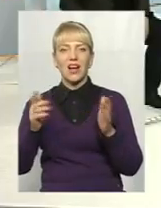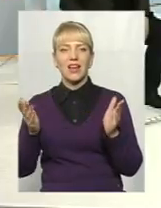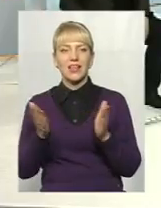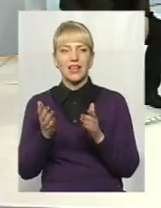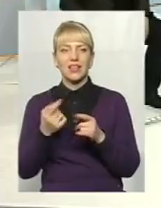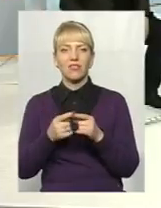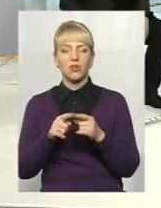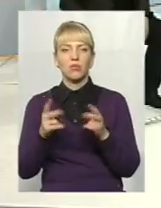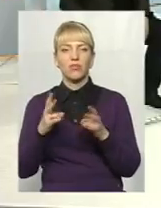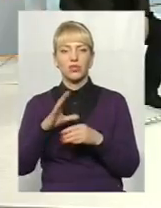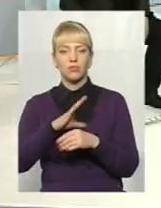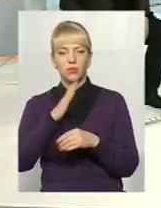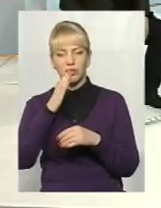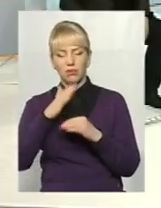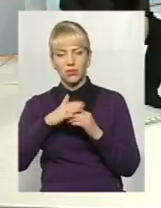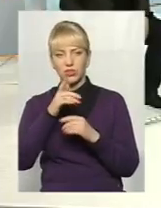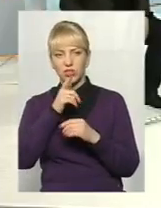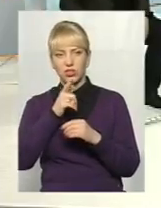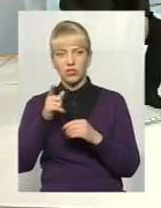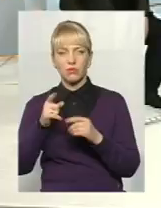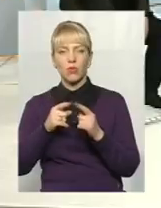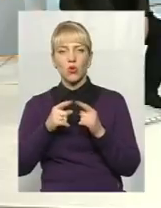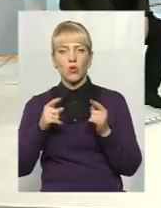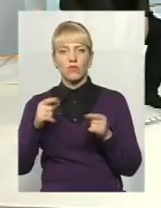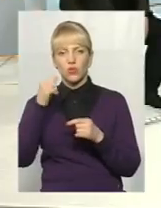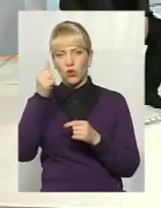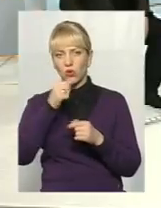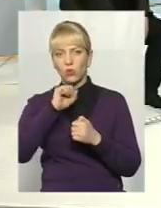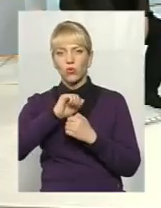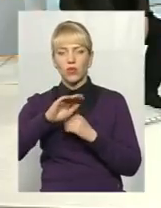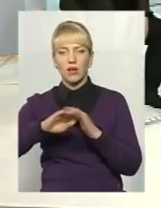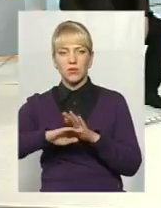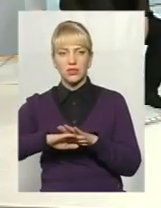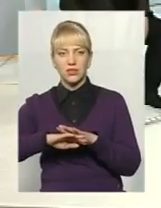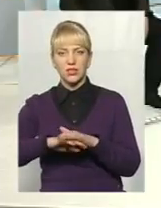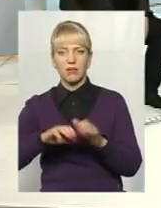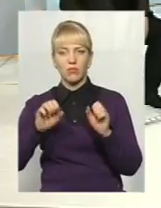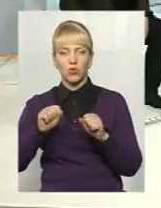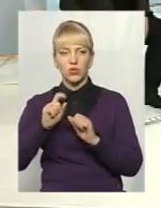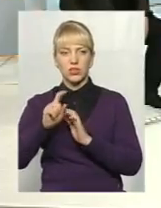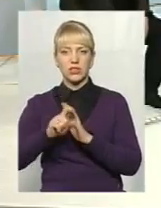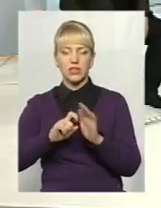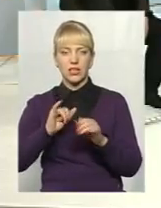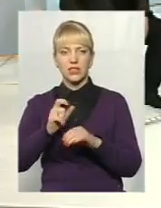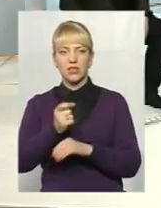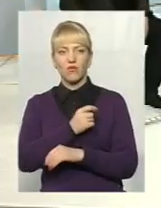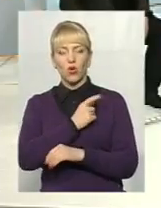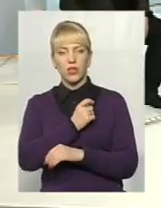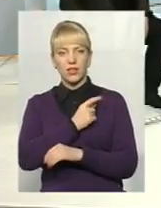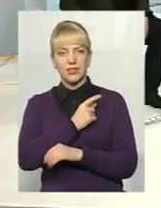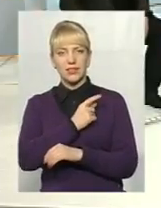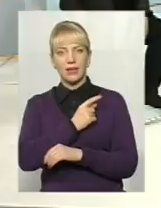вони мають бути найближчим часом впродовж року у Кам'янці, можуть дізнатися і в Одесі,